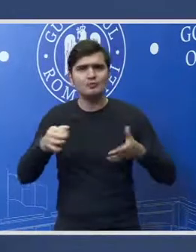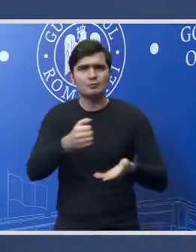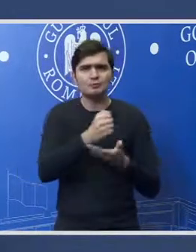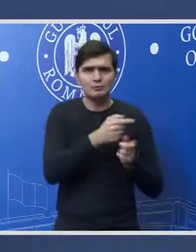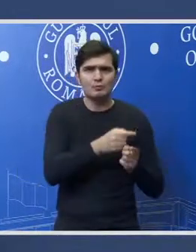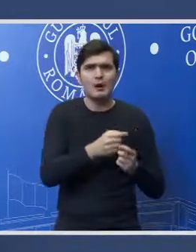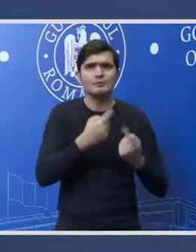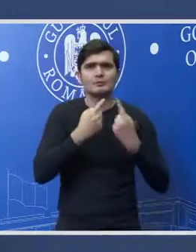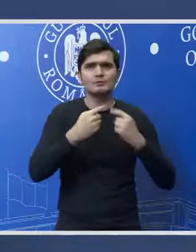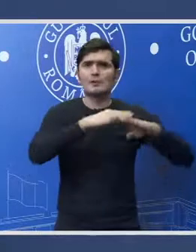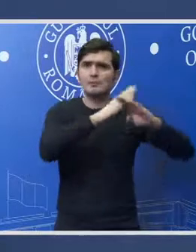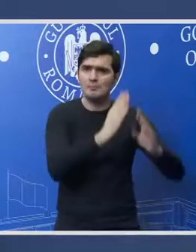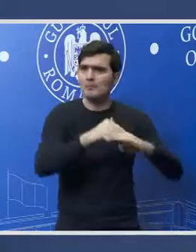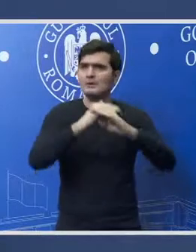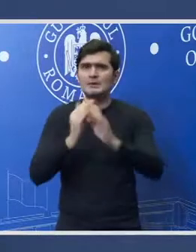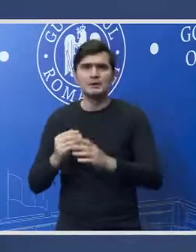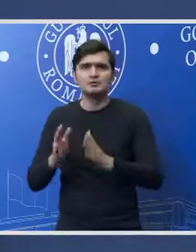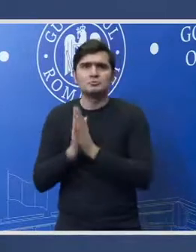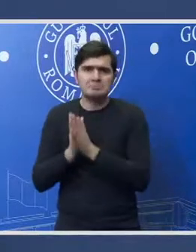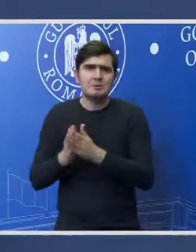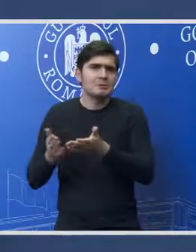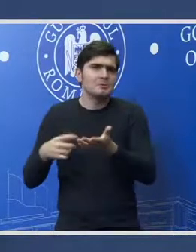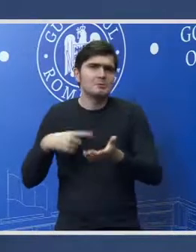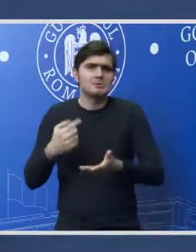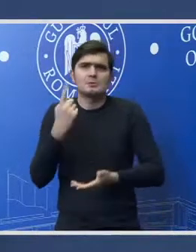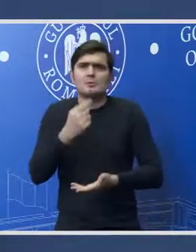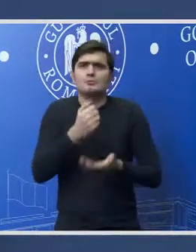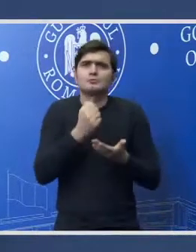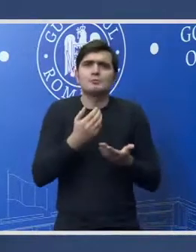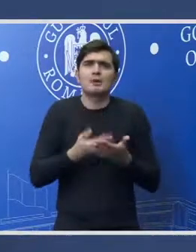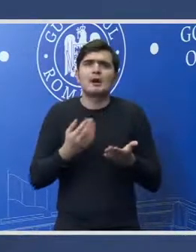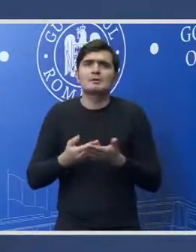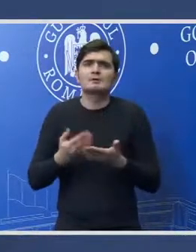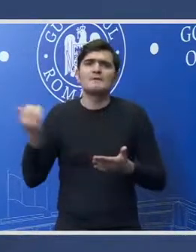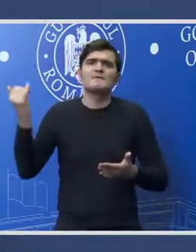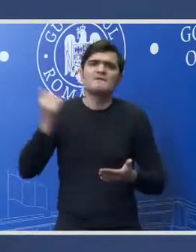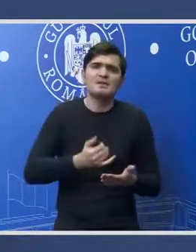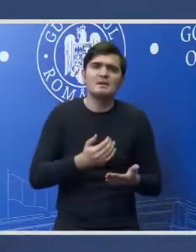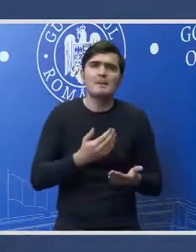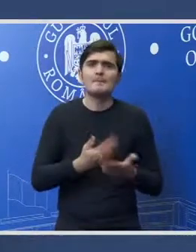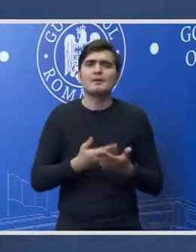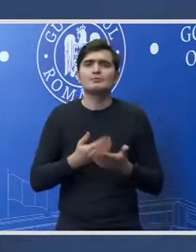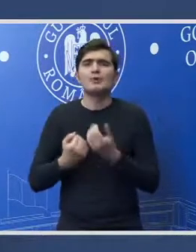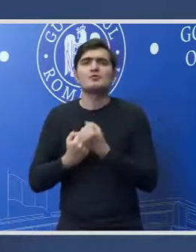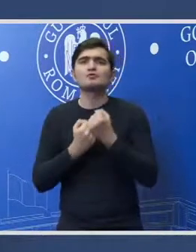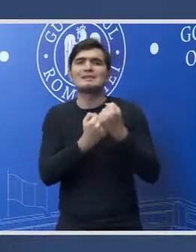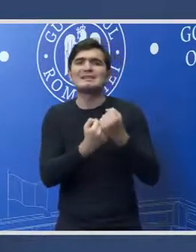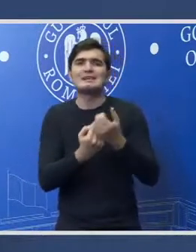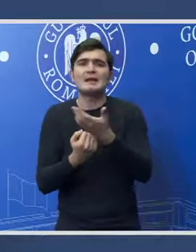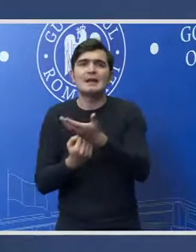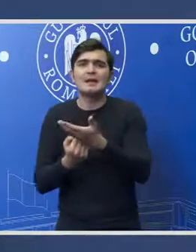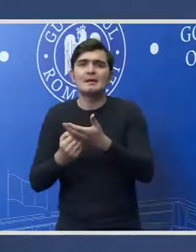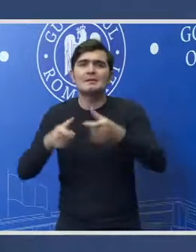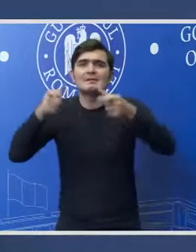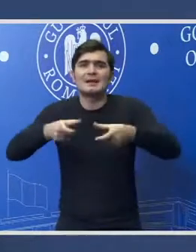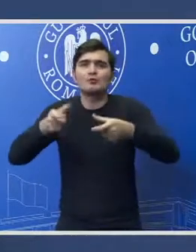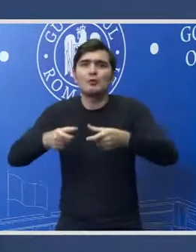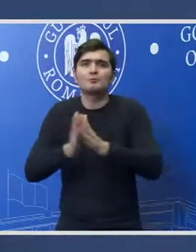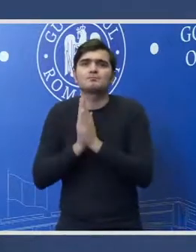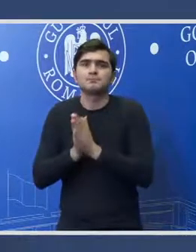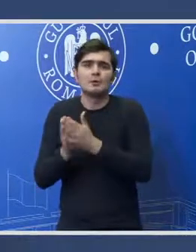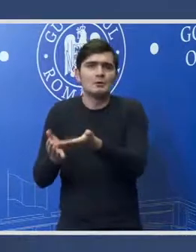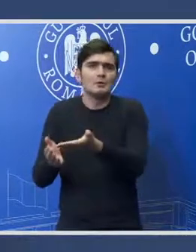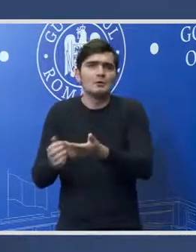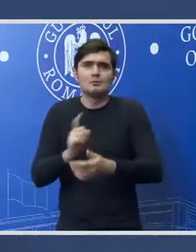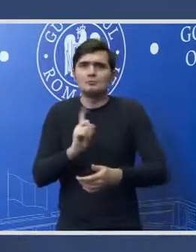cu cultele este o sumă care vine și susține acest sector nu